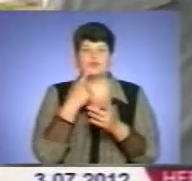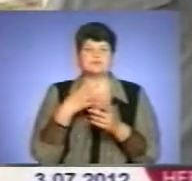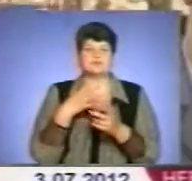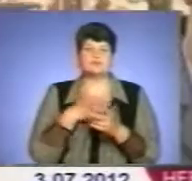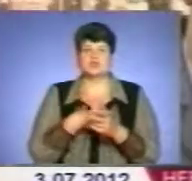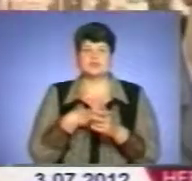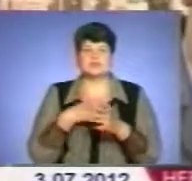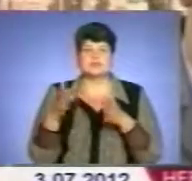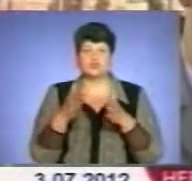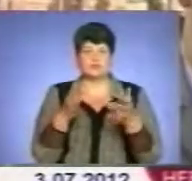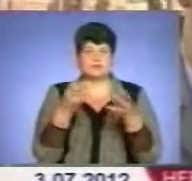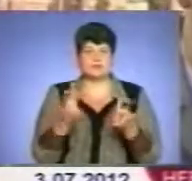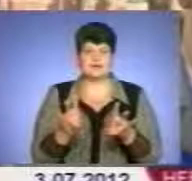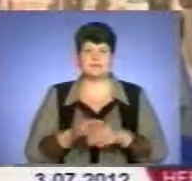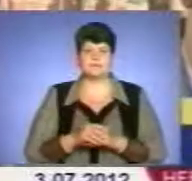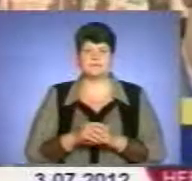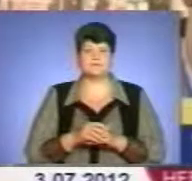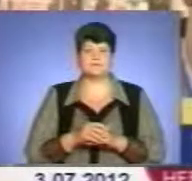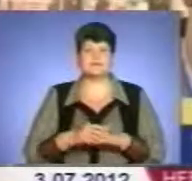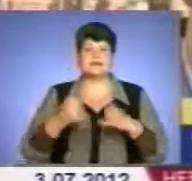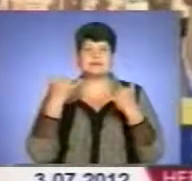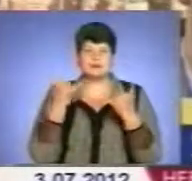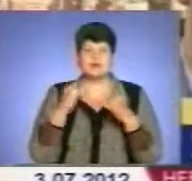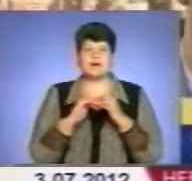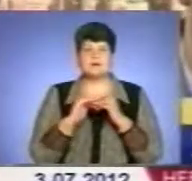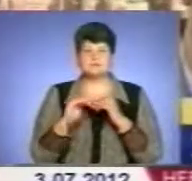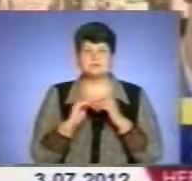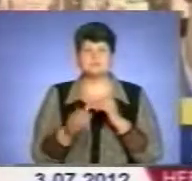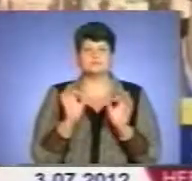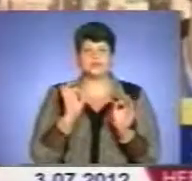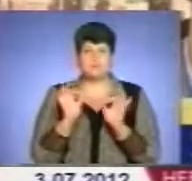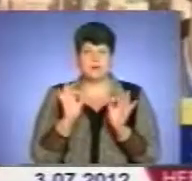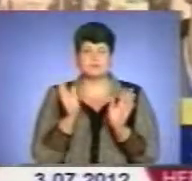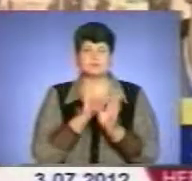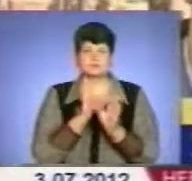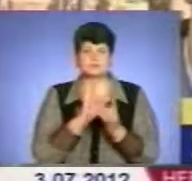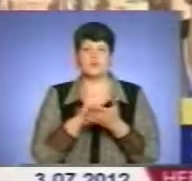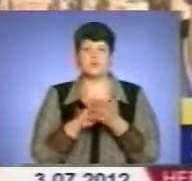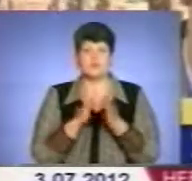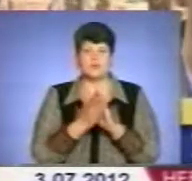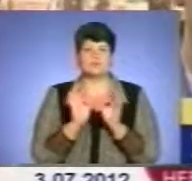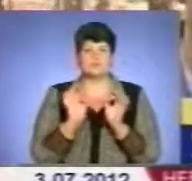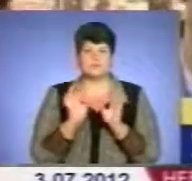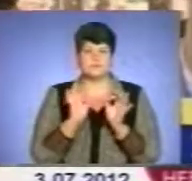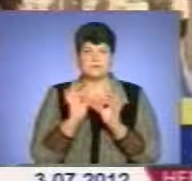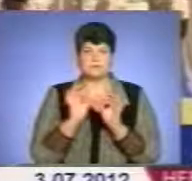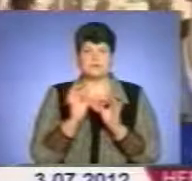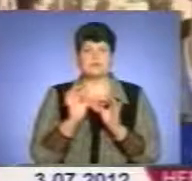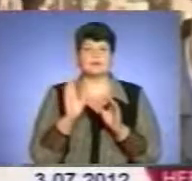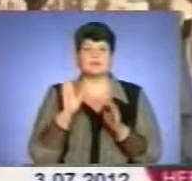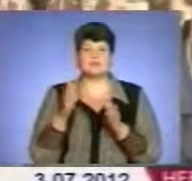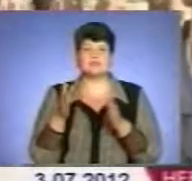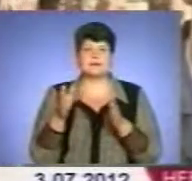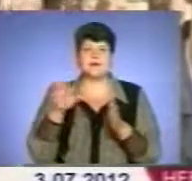не варто. На даний час він досить нормальний, то при таких погодних умовах, якщо перевозиться великовогі вантажі, виникна така наразована